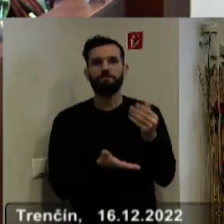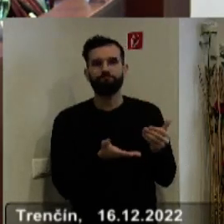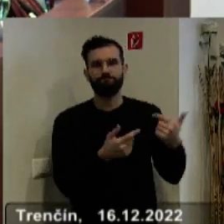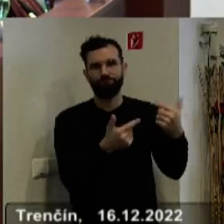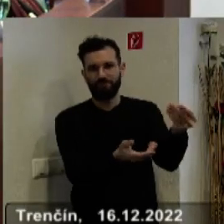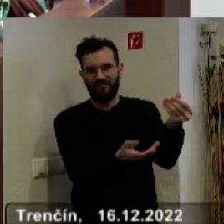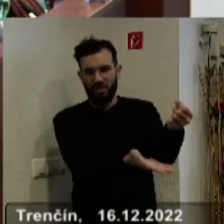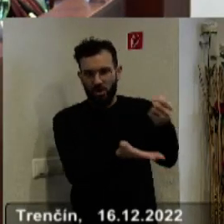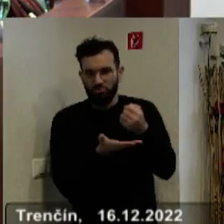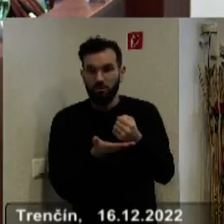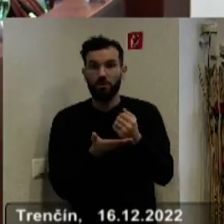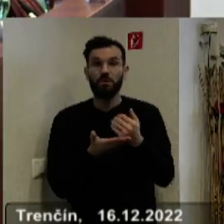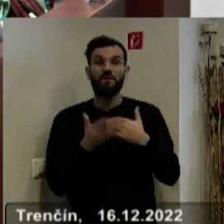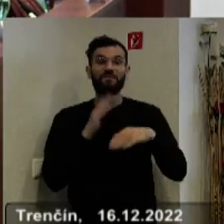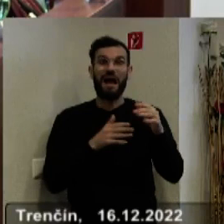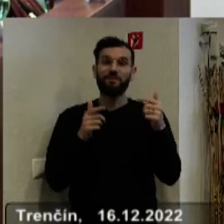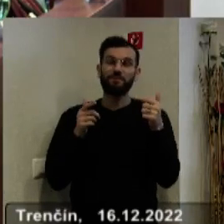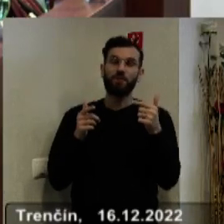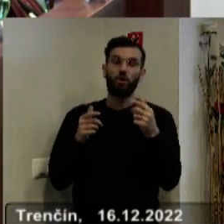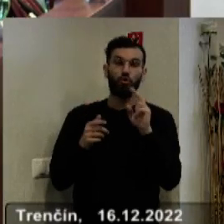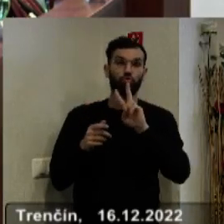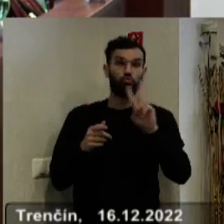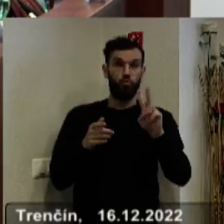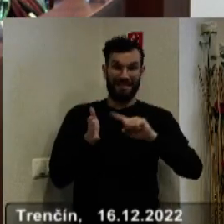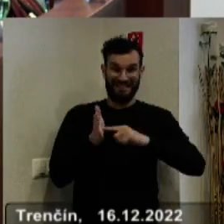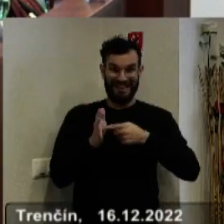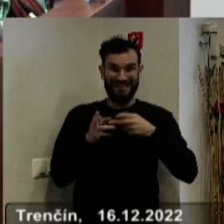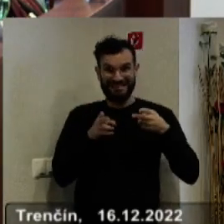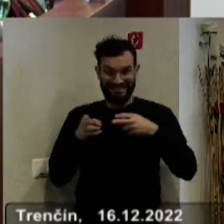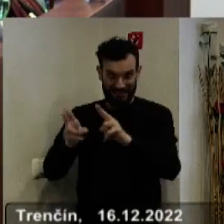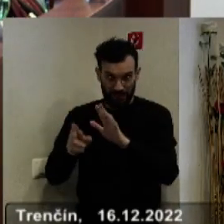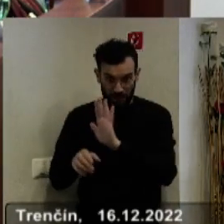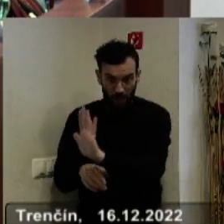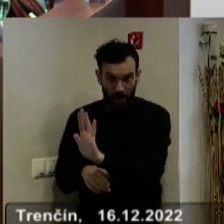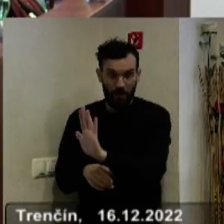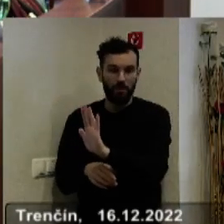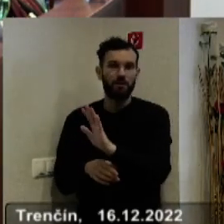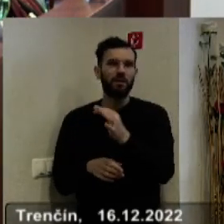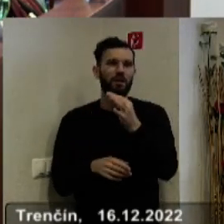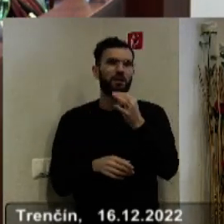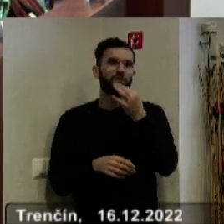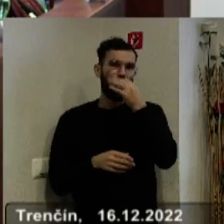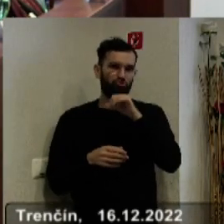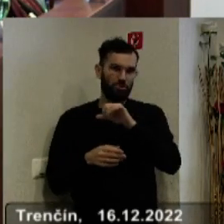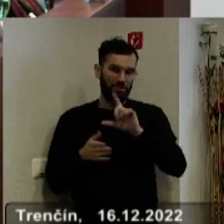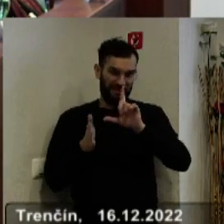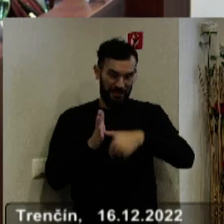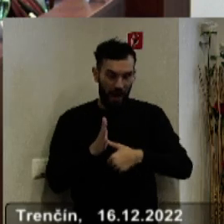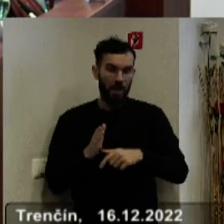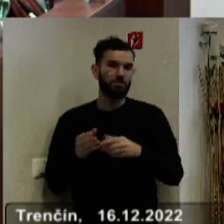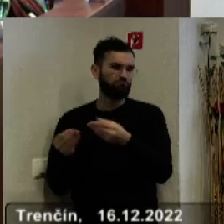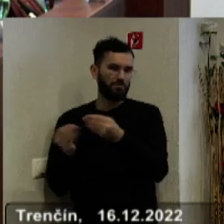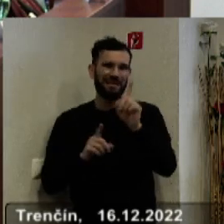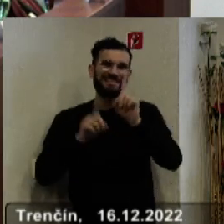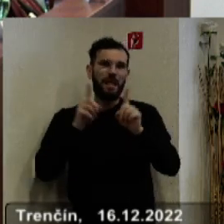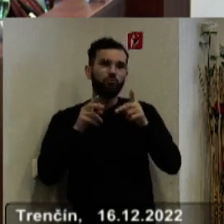Najviac pôjde do CIE z druhej triedy, v rámci jednotlivých častí Trenčanského, Trenčanského kraja. Niektoré tie